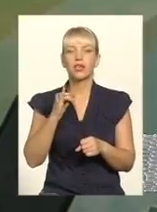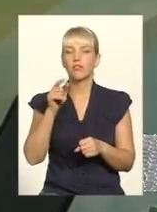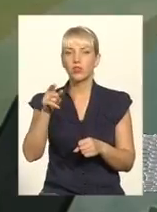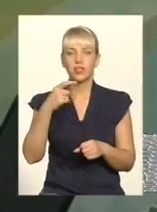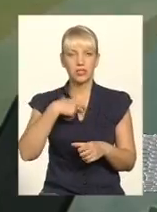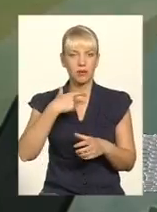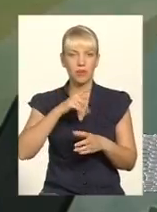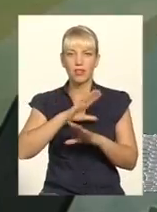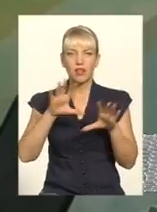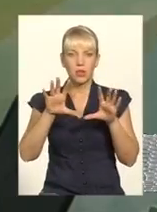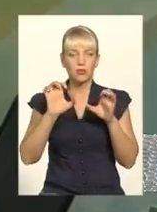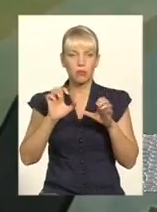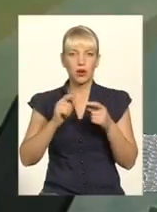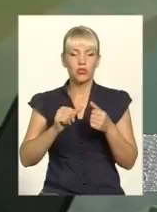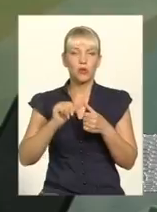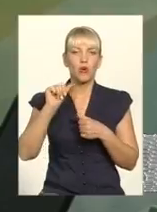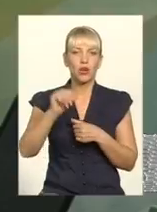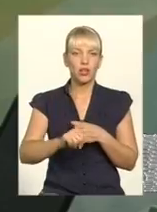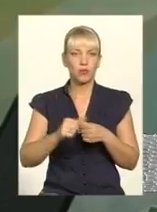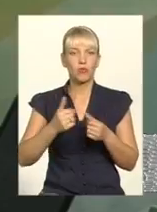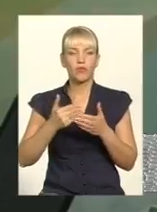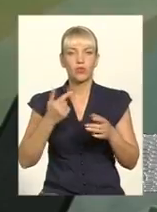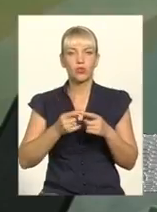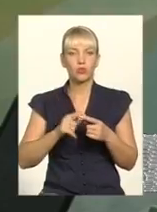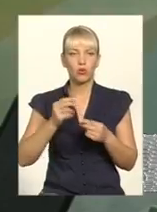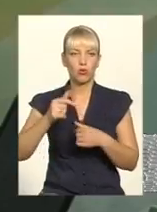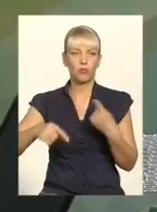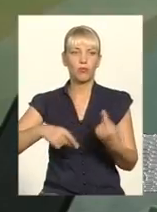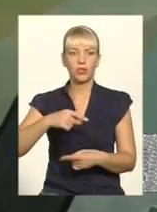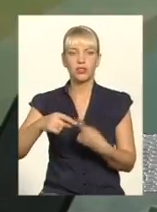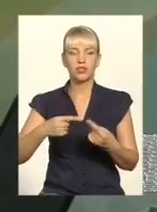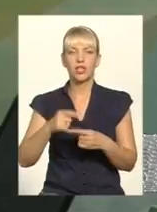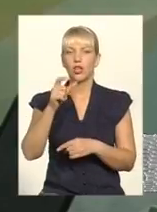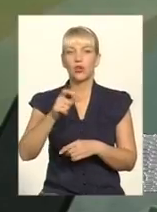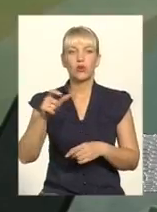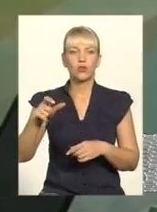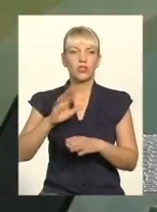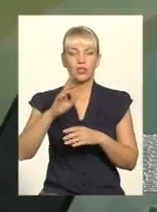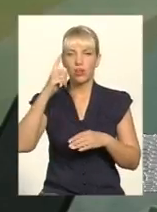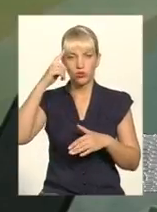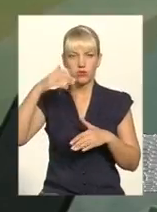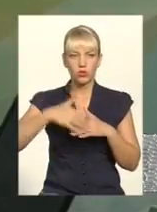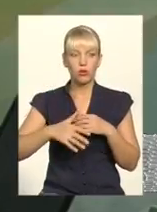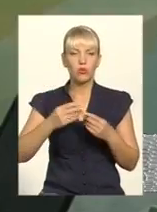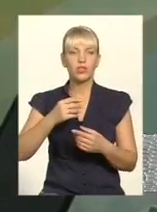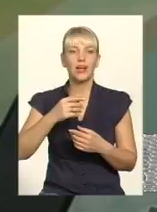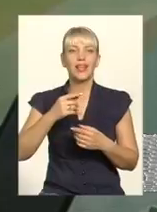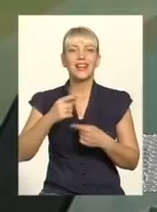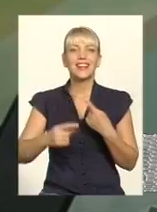скажімо так, роботою, поза цим бізнесом, який вони роблять. Вони не усвідомлюють наслідків, які можуть бути,